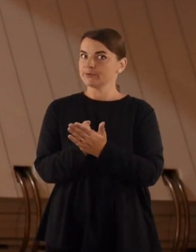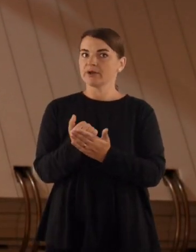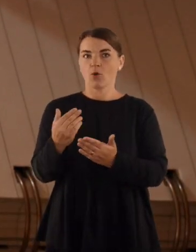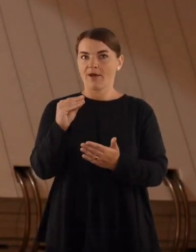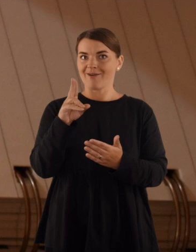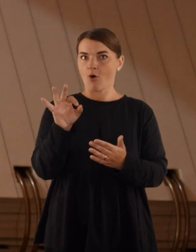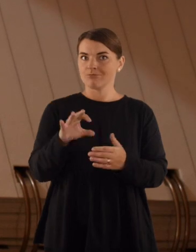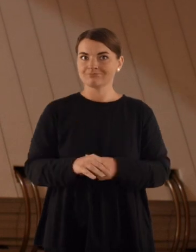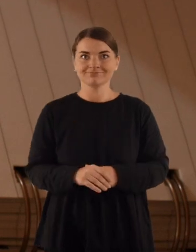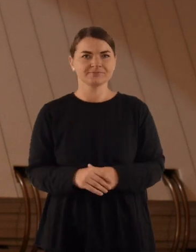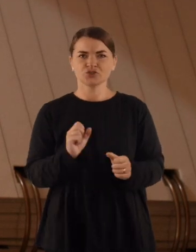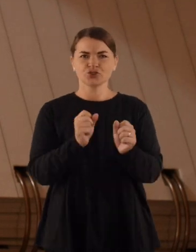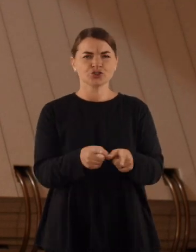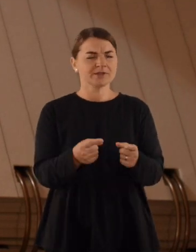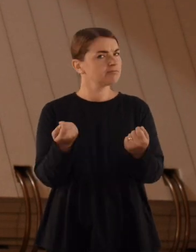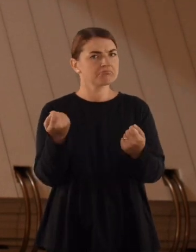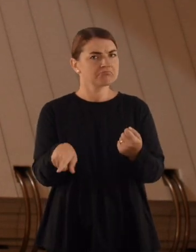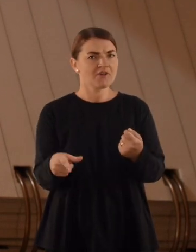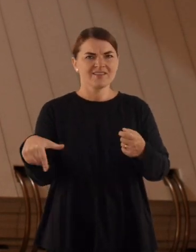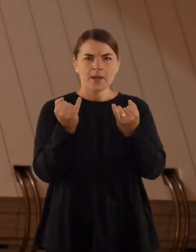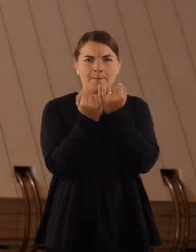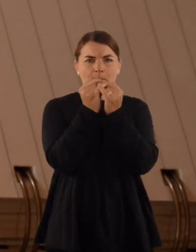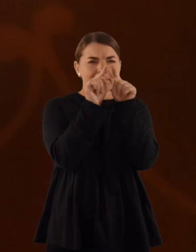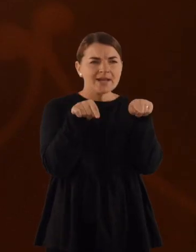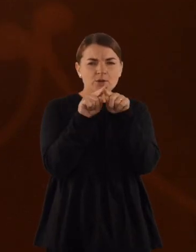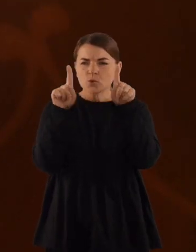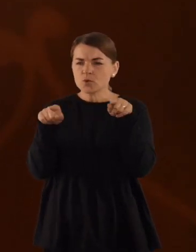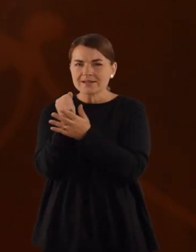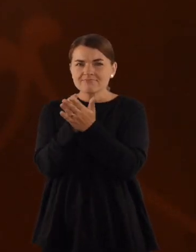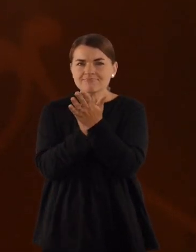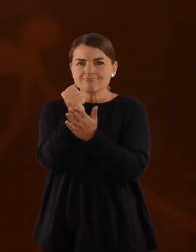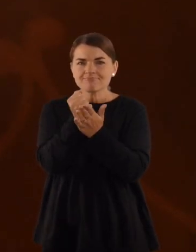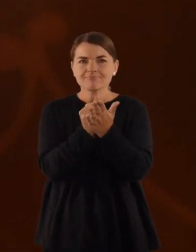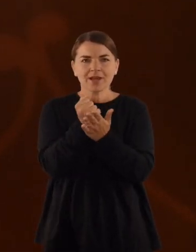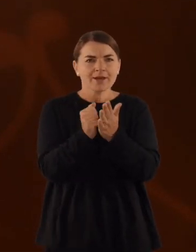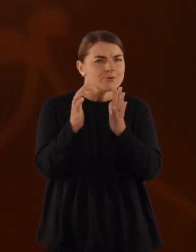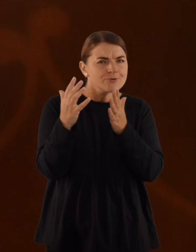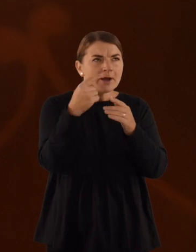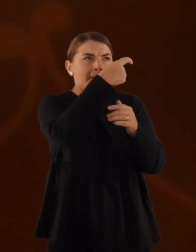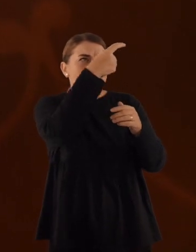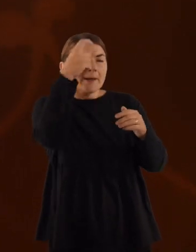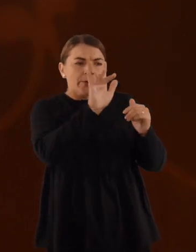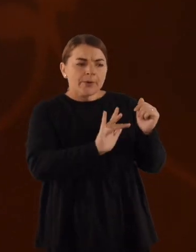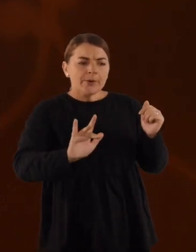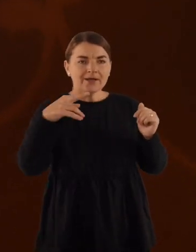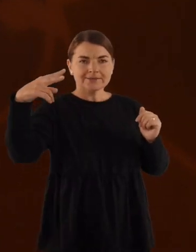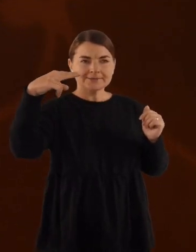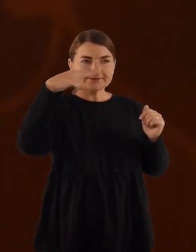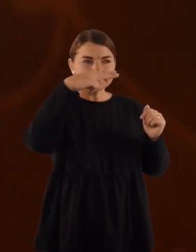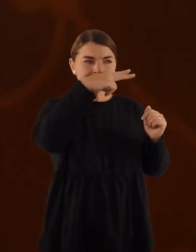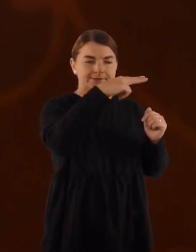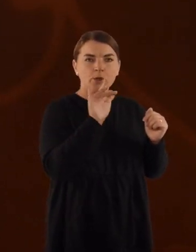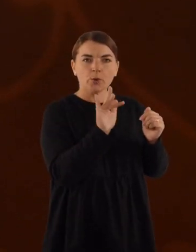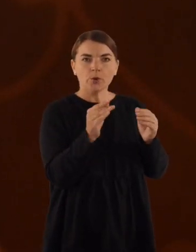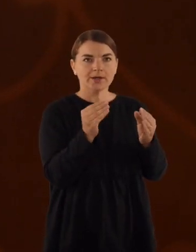ekologija. Nieko neišmeta. Ir šiaip, kiek visus lapelius, kurie lieka, kažkas viršų žašyto apačioj tušėj, nukirps.